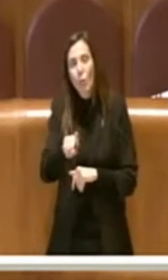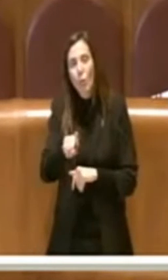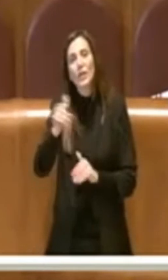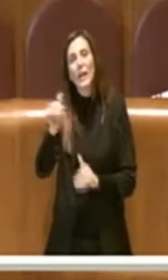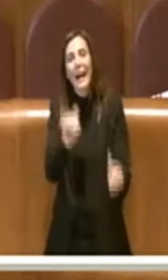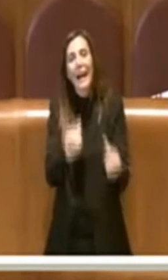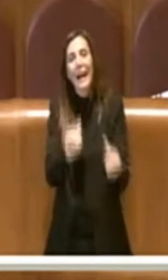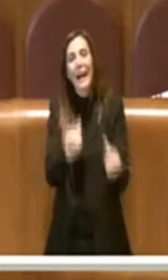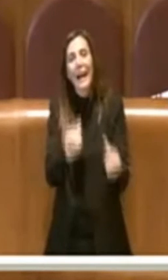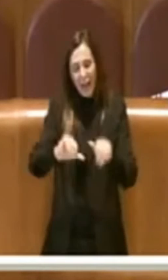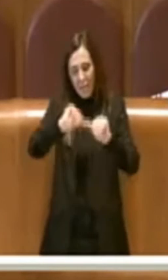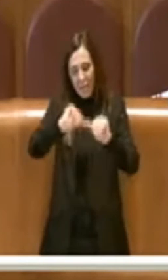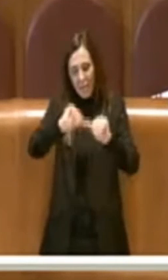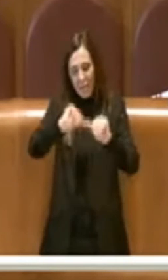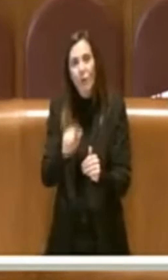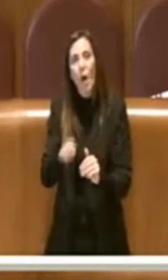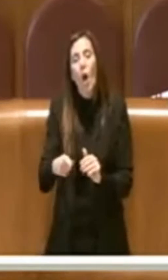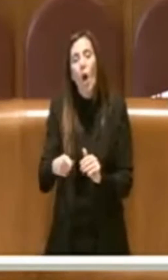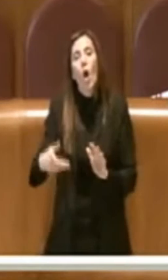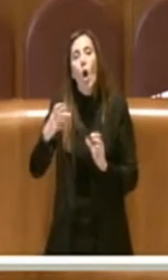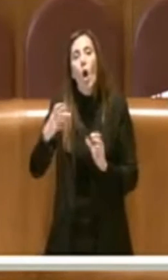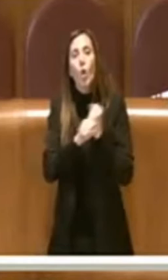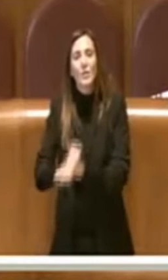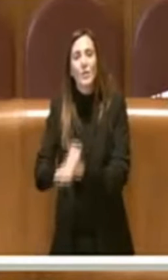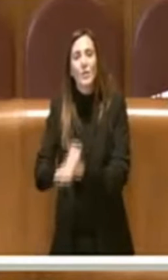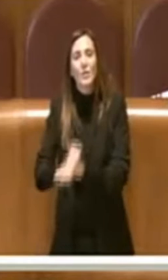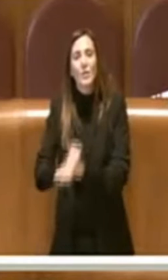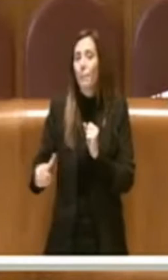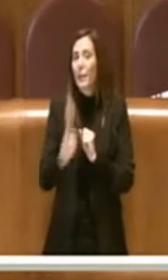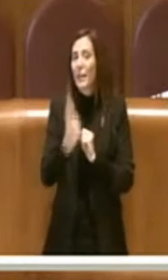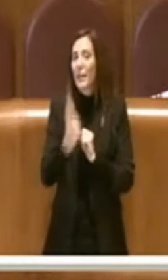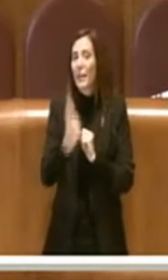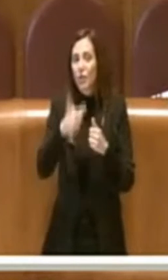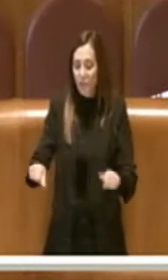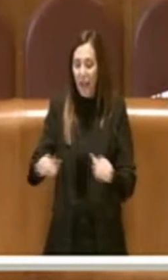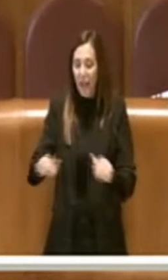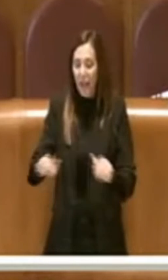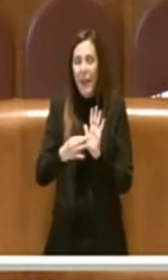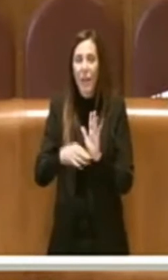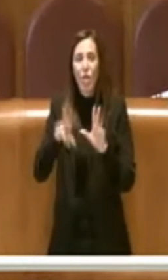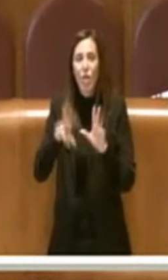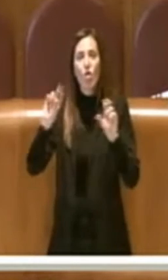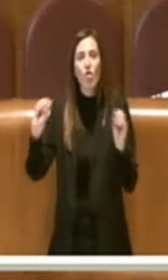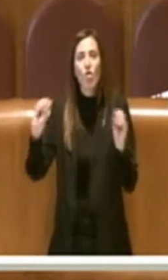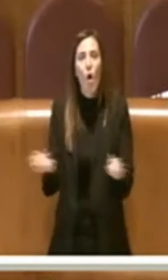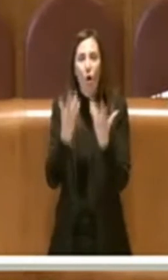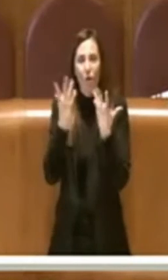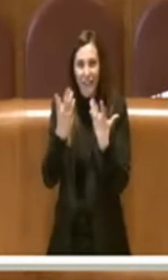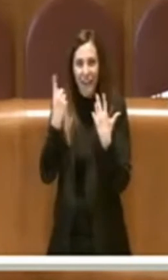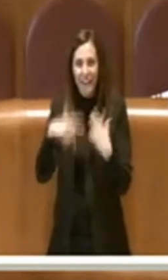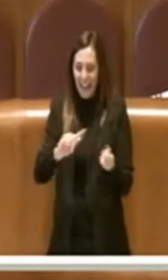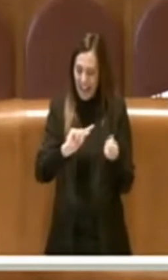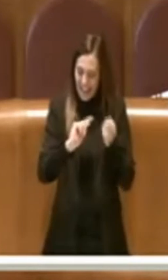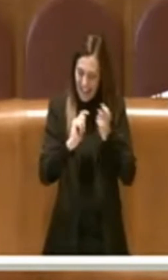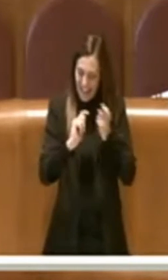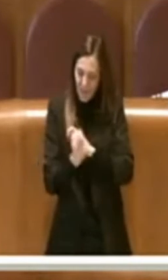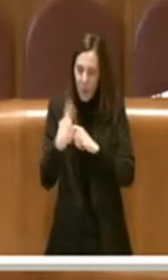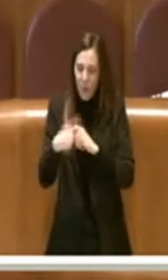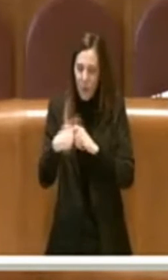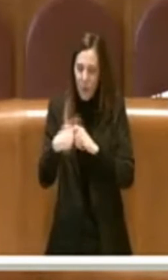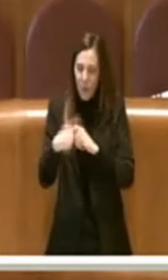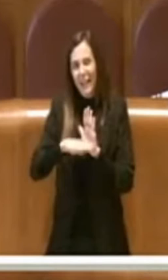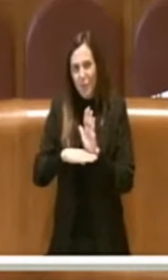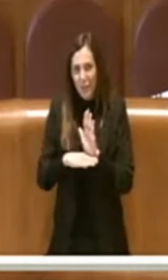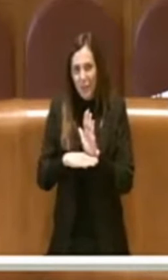costituiscono i principali elementi sicuramente di novità della riforma statutaria ma